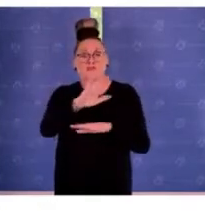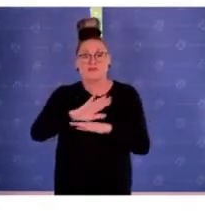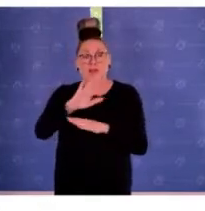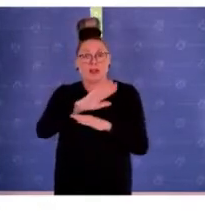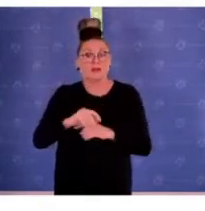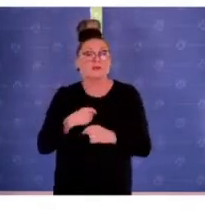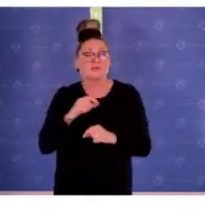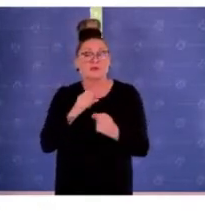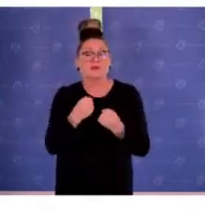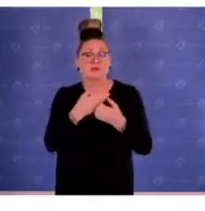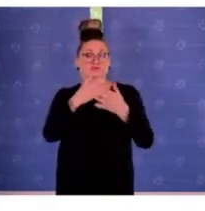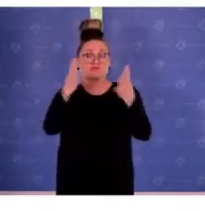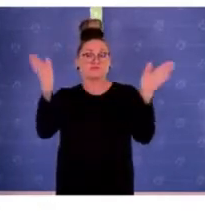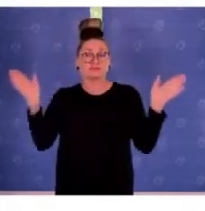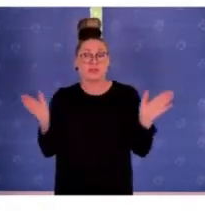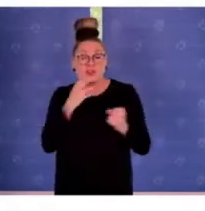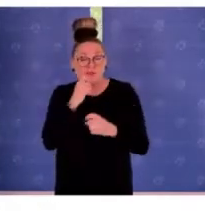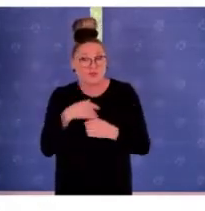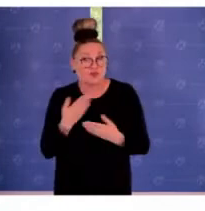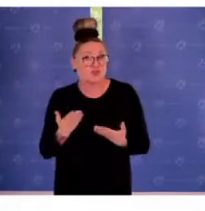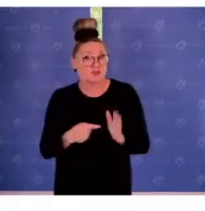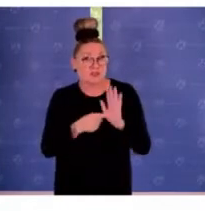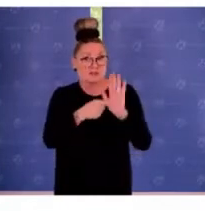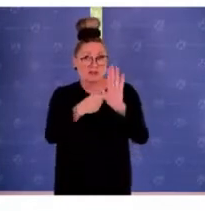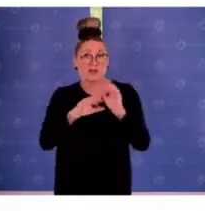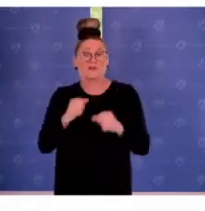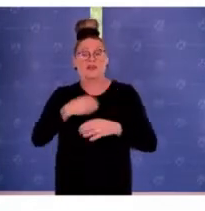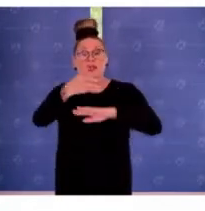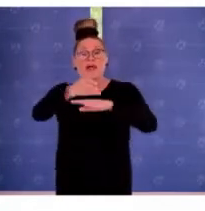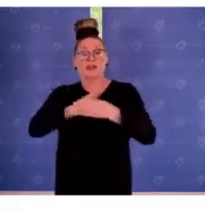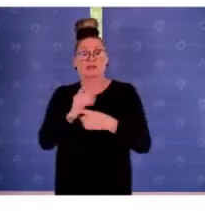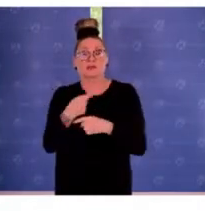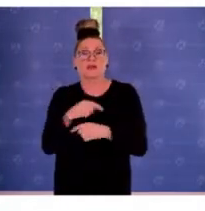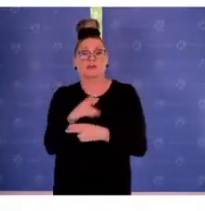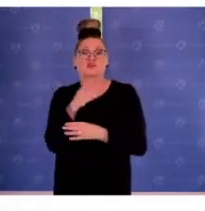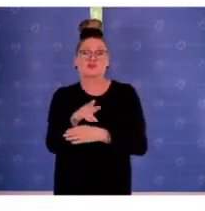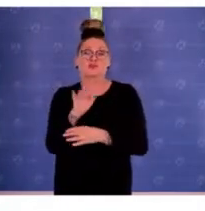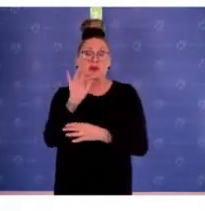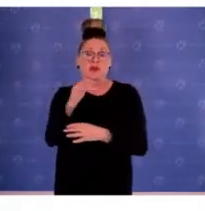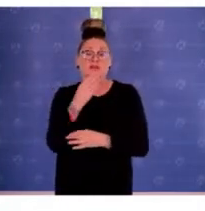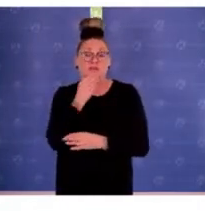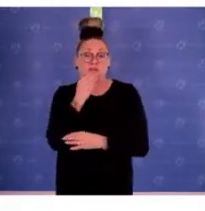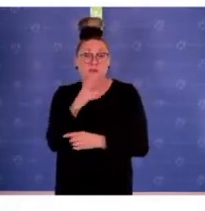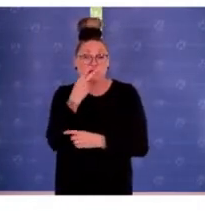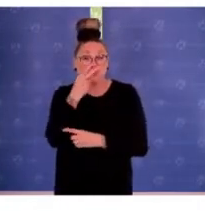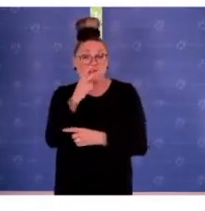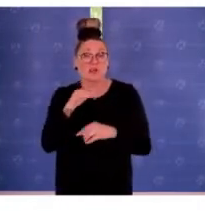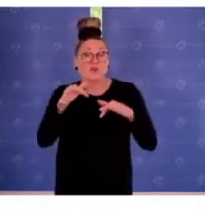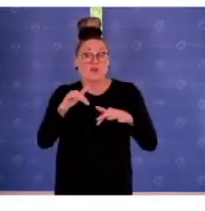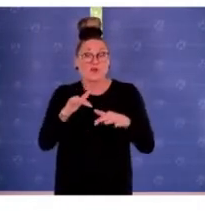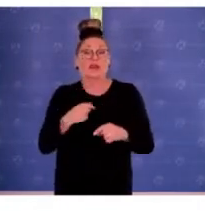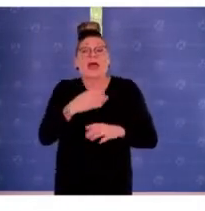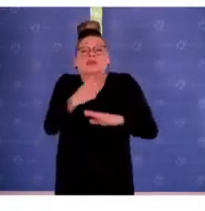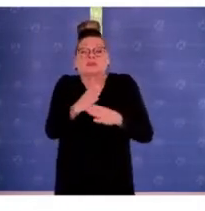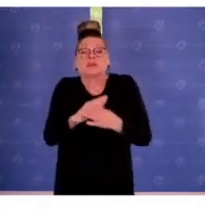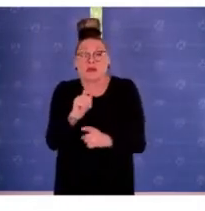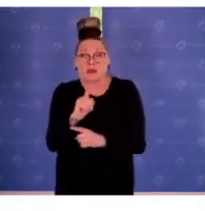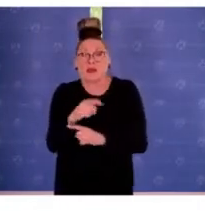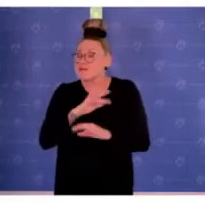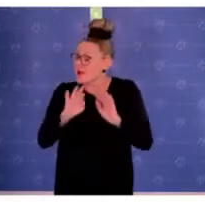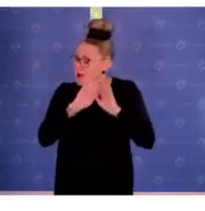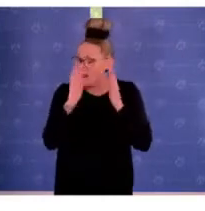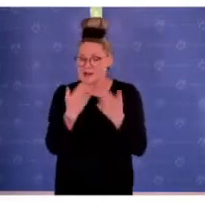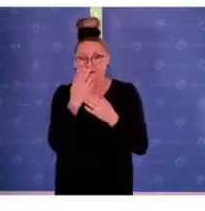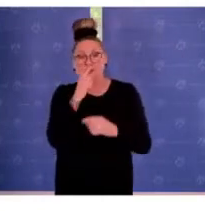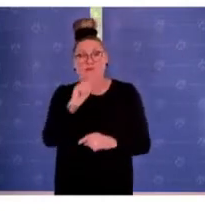Also das heißt, wir wissen über einen Teil von antisemitischen Vorfällen und Straftaten, aber eben nur über einen Bruchteil.